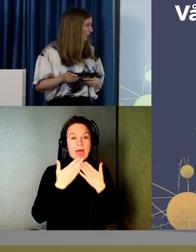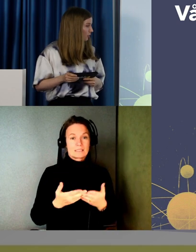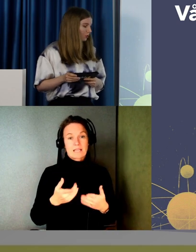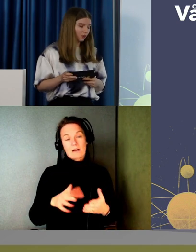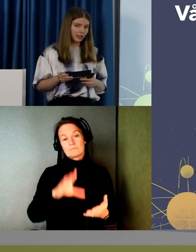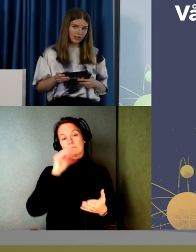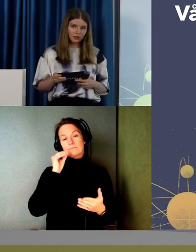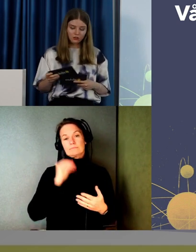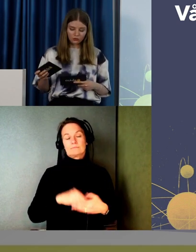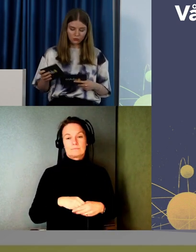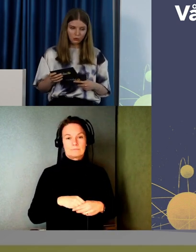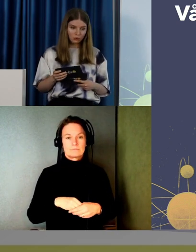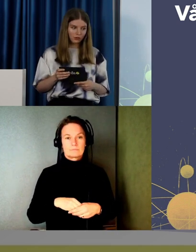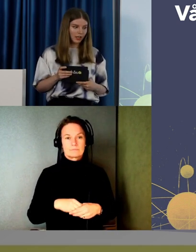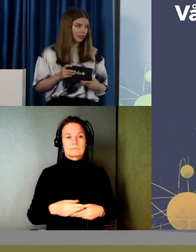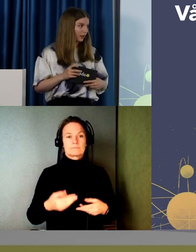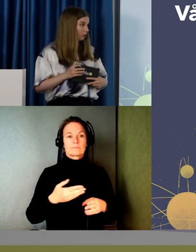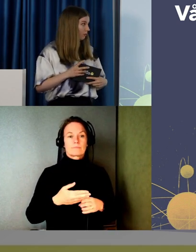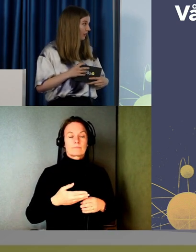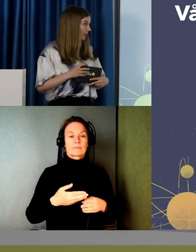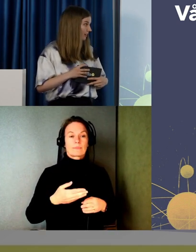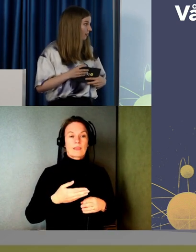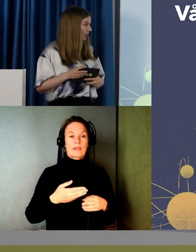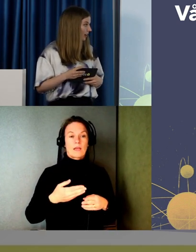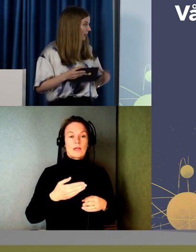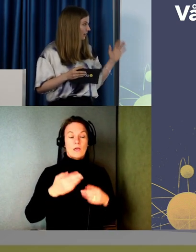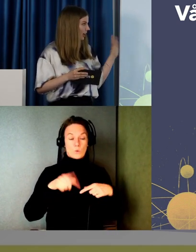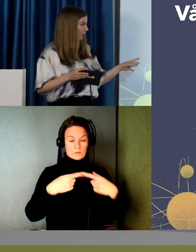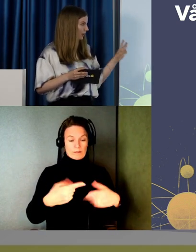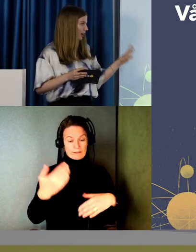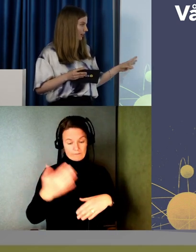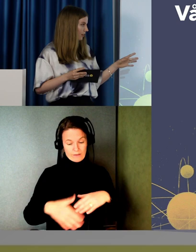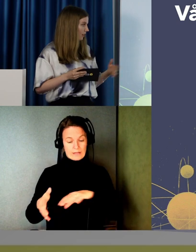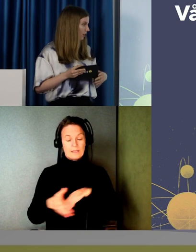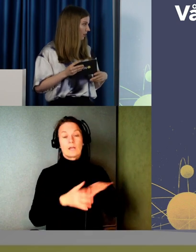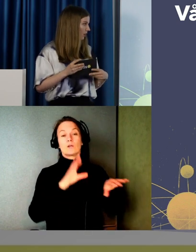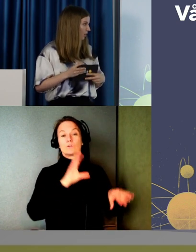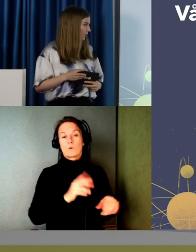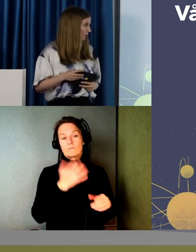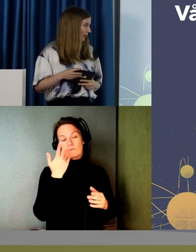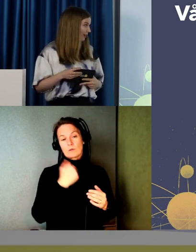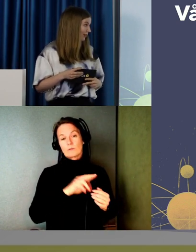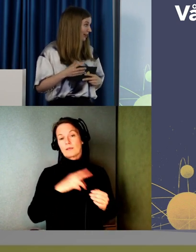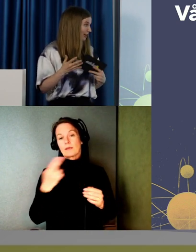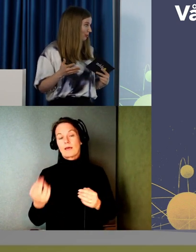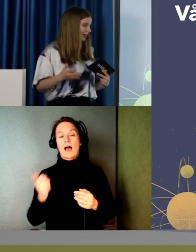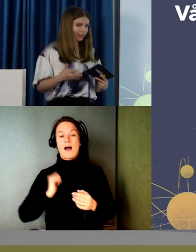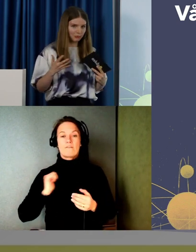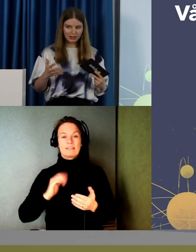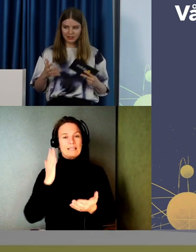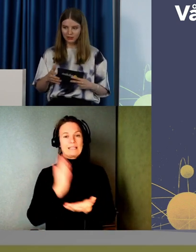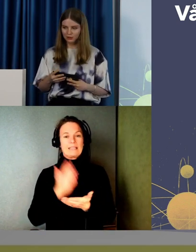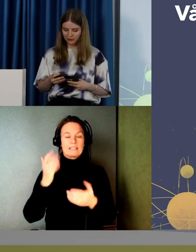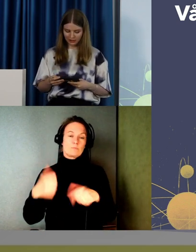Efter vi hade gjort utveckling. Då kunde vi egentligen faktiskt använda detta i ett skarpt case. Alltså en riktig